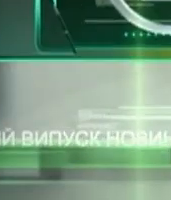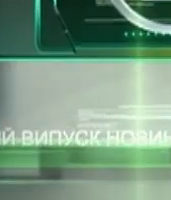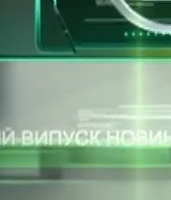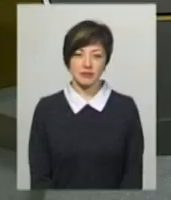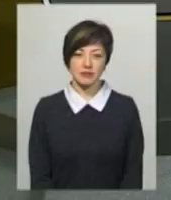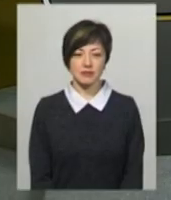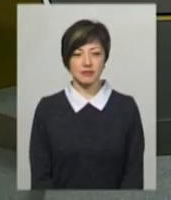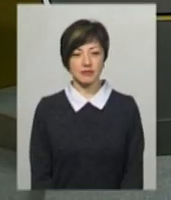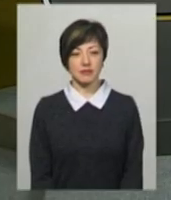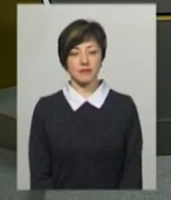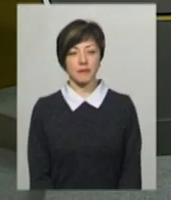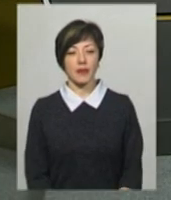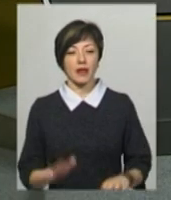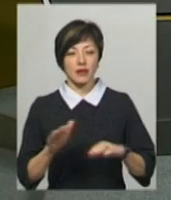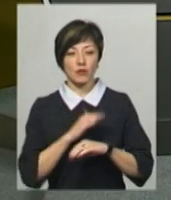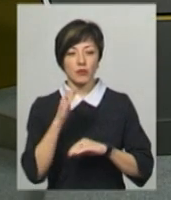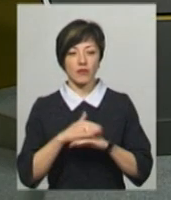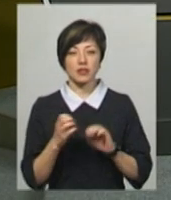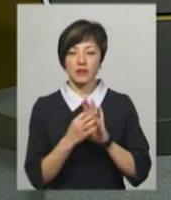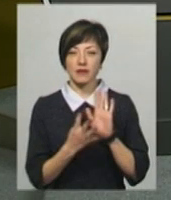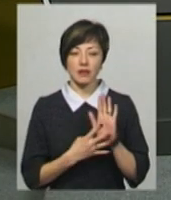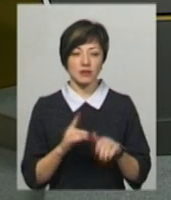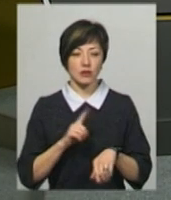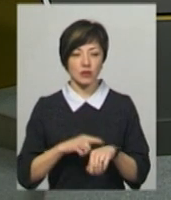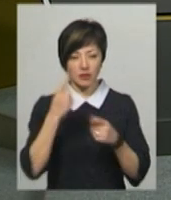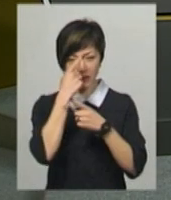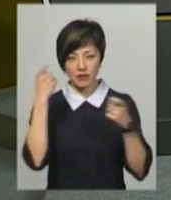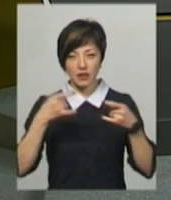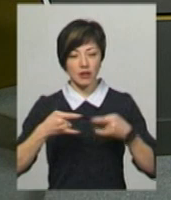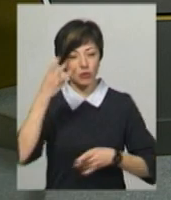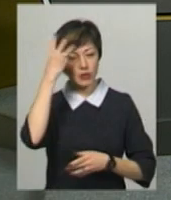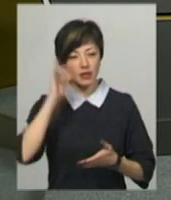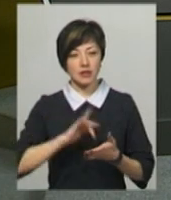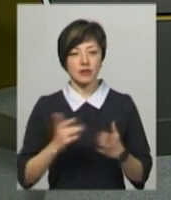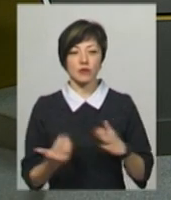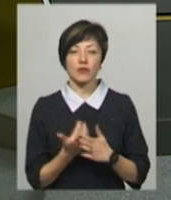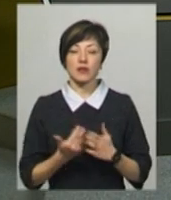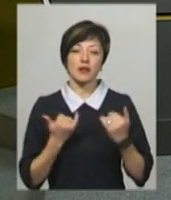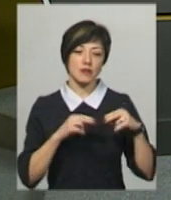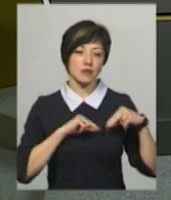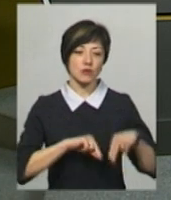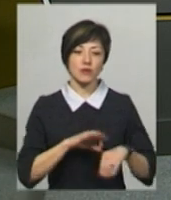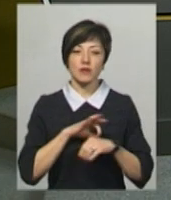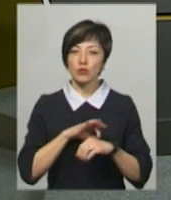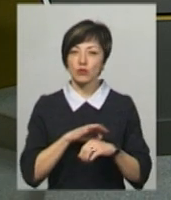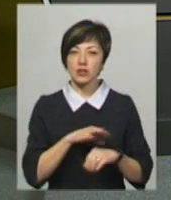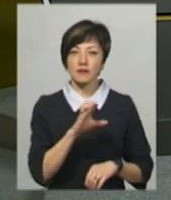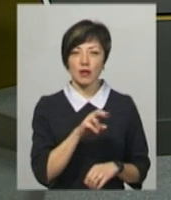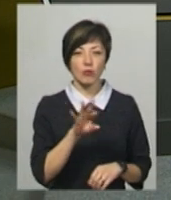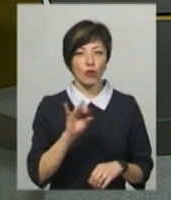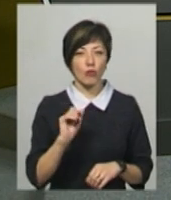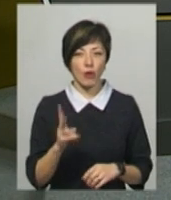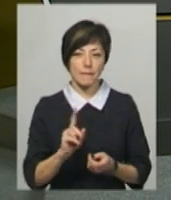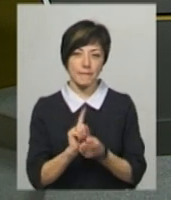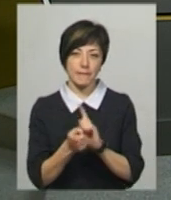Музика Доброго вечора, 19-та година в ефірі каналу «Поділяцентр» випуск новин. В студії для вас працює ведуча Світлана